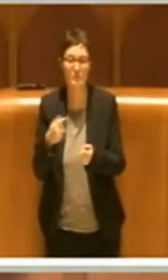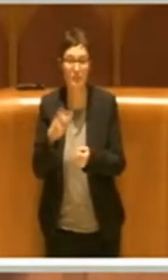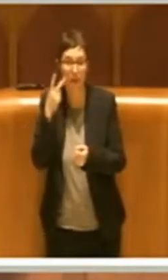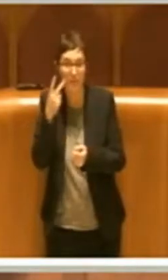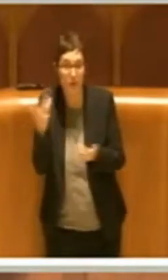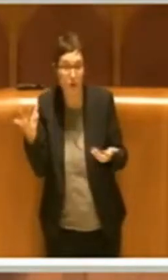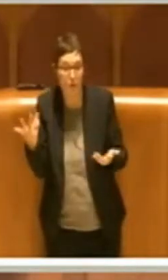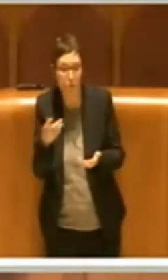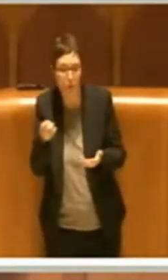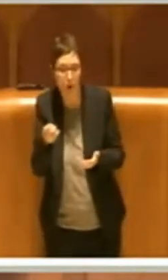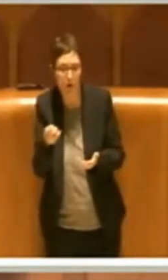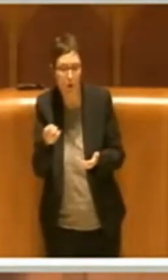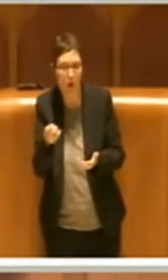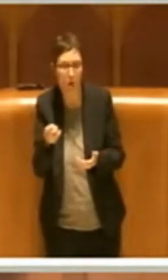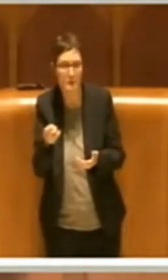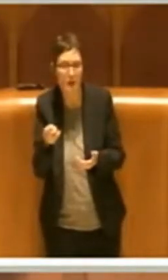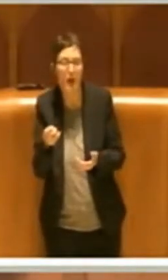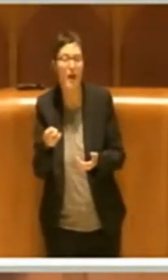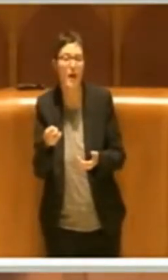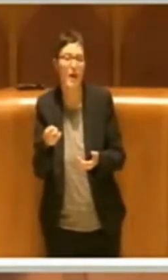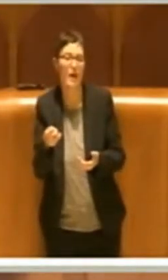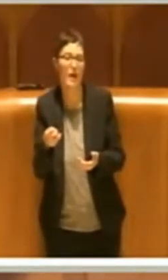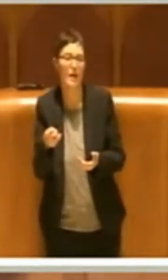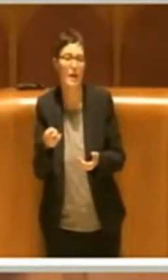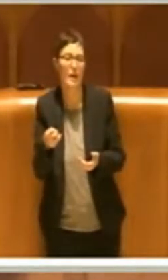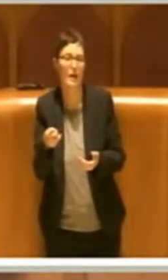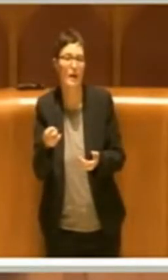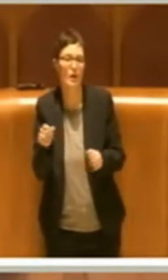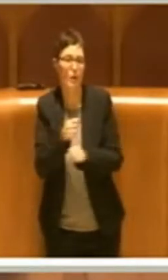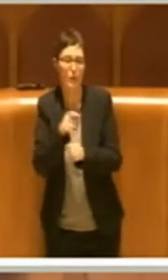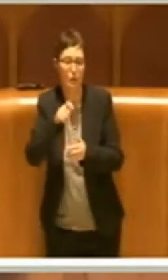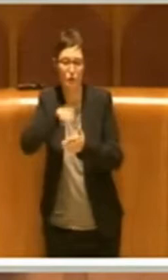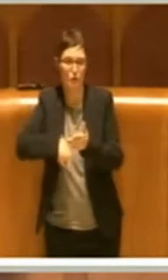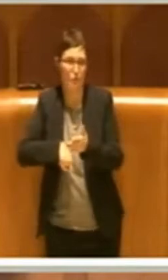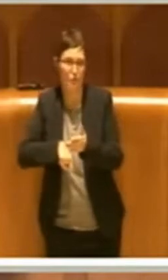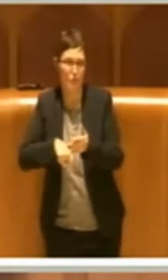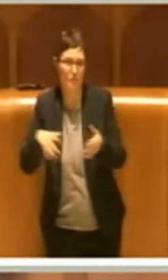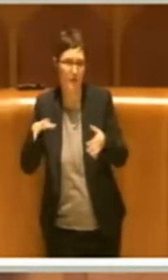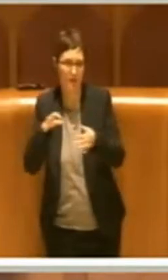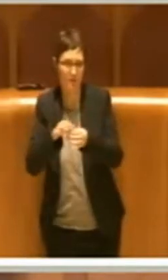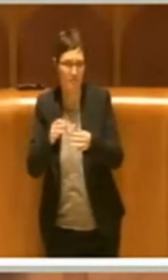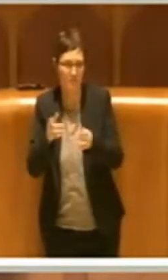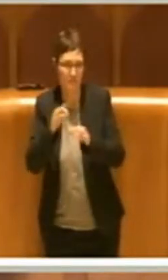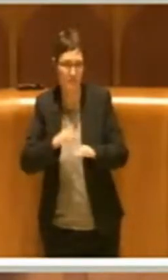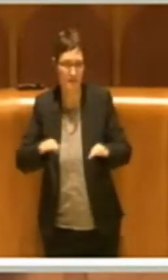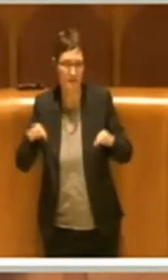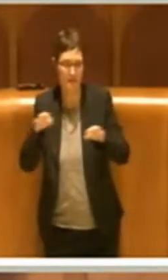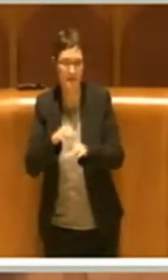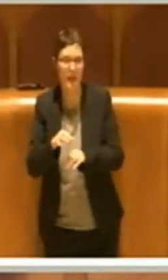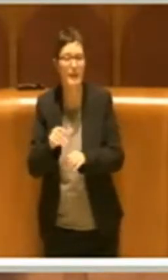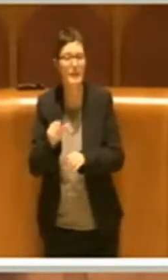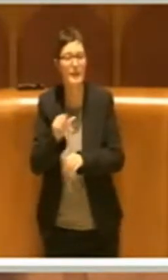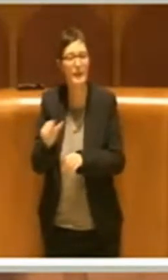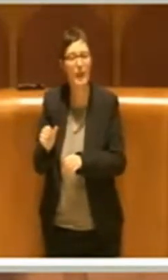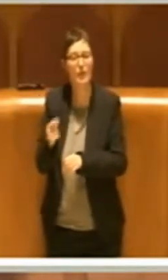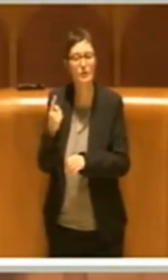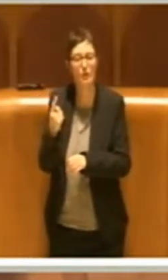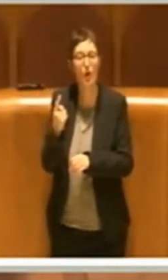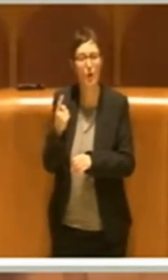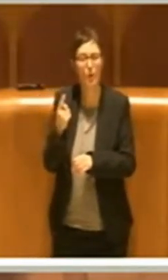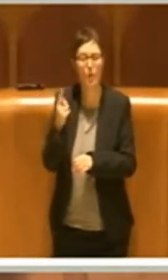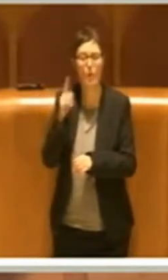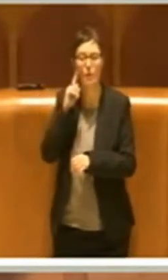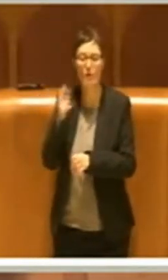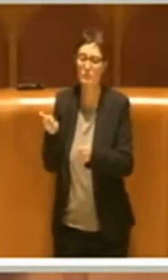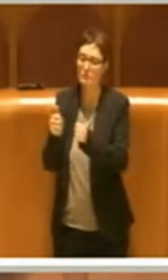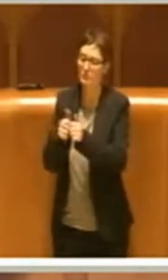a cui assistono, tranne appunto nel caso in cui c'è il riconoscimento di polizia giudiziaria da parte